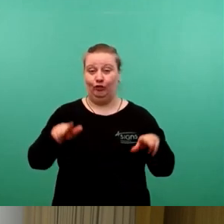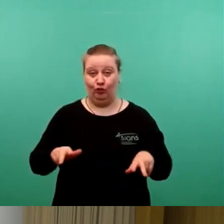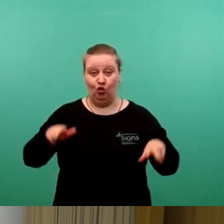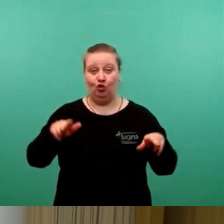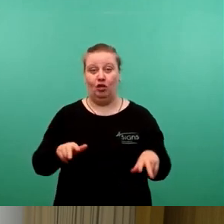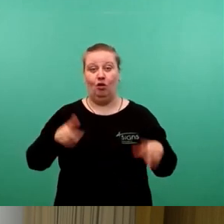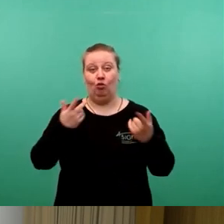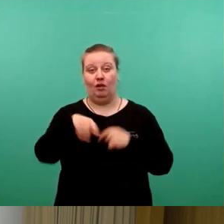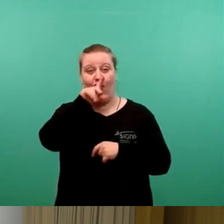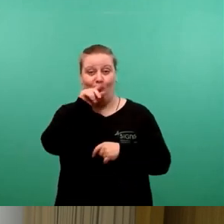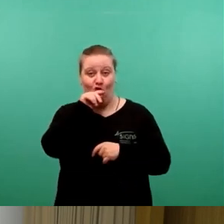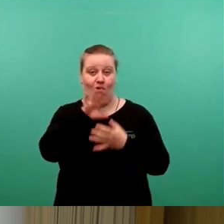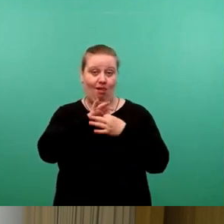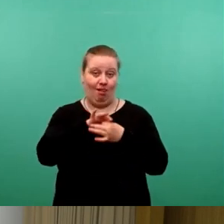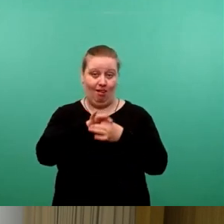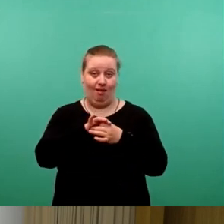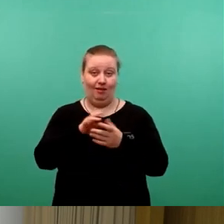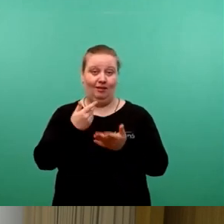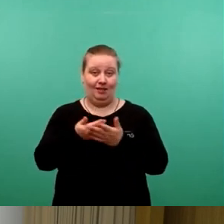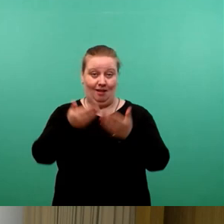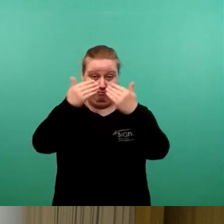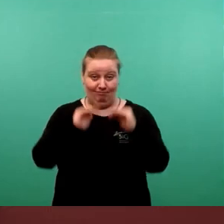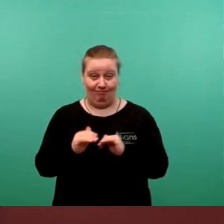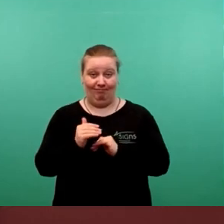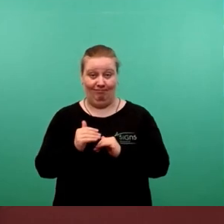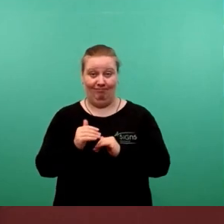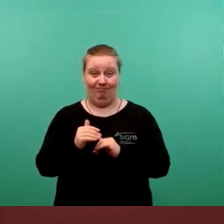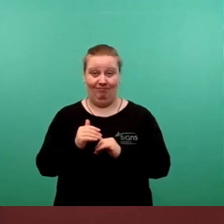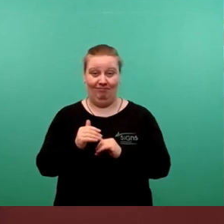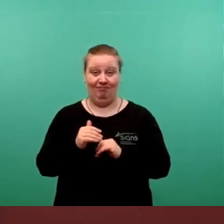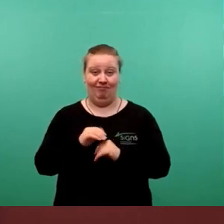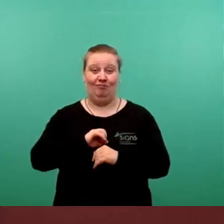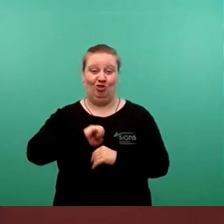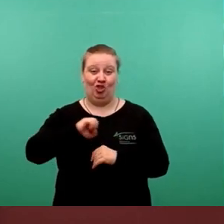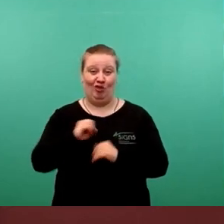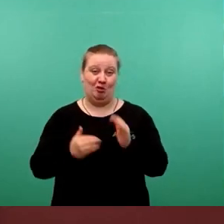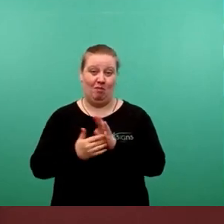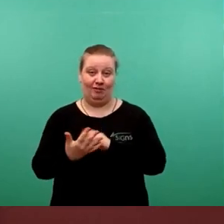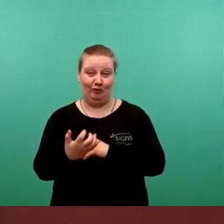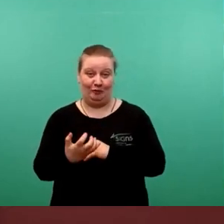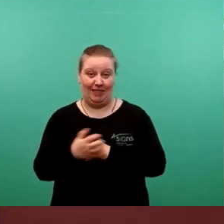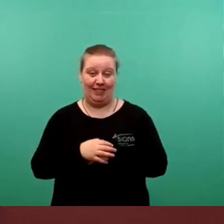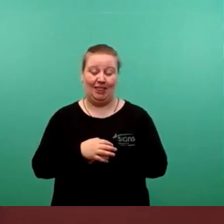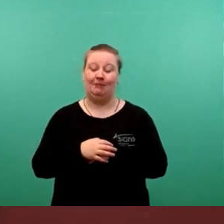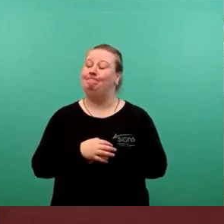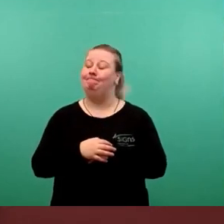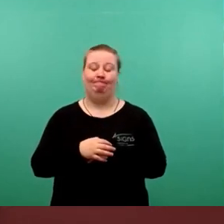mit der derzeitigen Änderung der Änderung der Höchstgeschwindigkeit was zu tun haben auf der 180, sondern